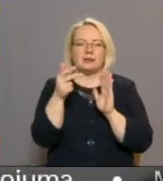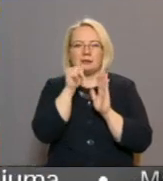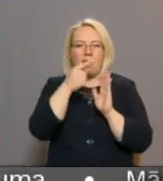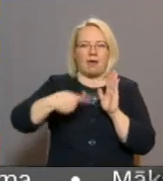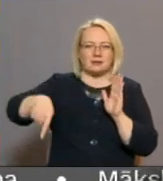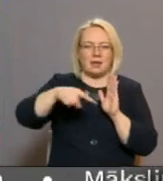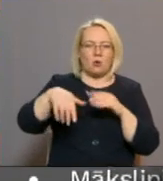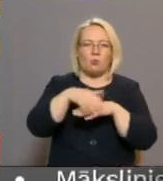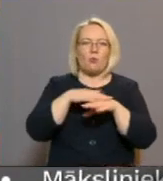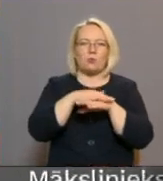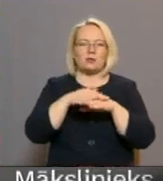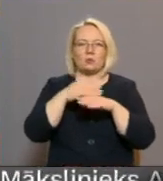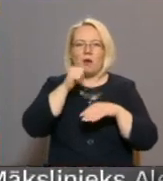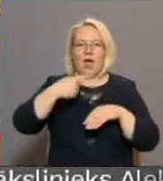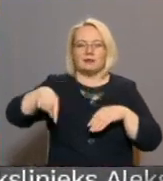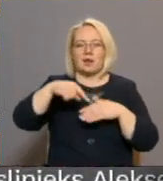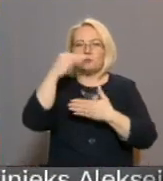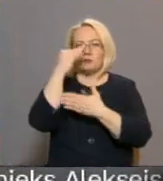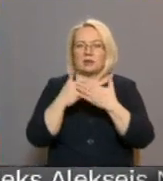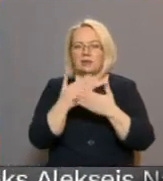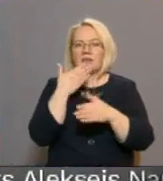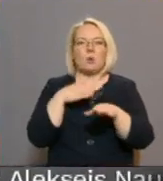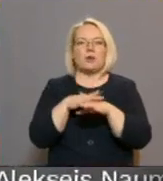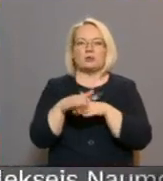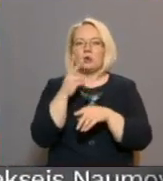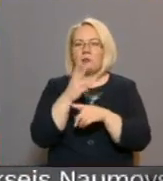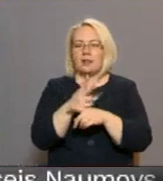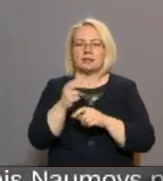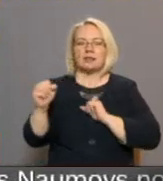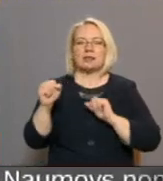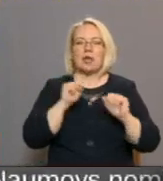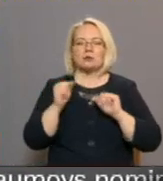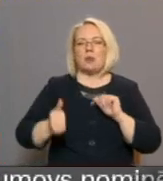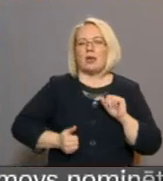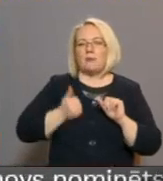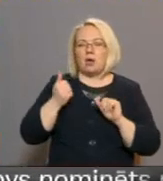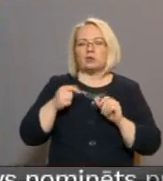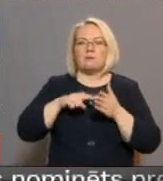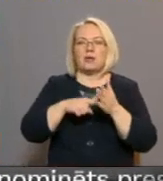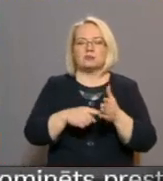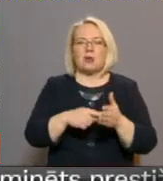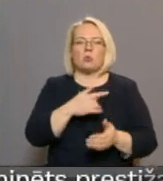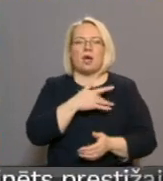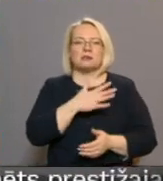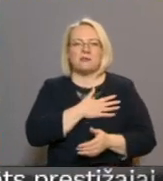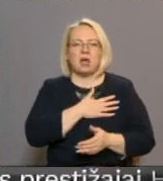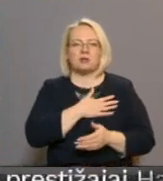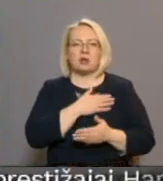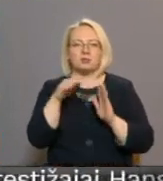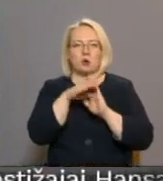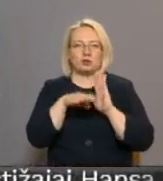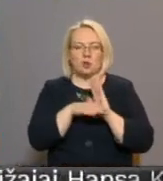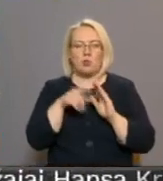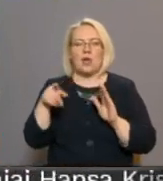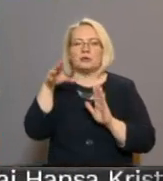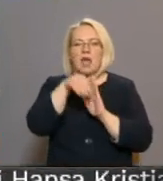ezerus publisko ezeru sarakstā, nav īstenota pienācīga nekustamā īpašuma piespiedu atsevināšanās procedūra, kuras ietvaros tiktu